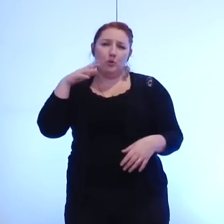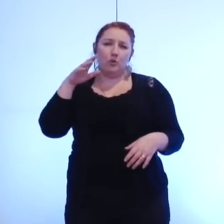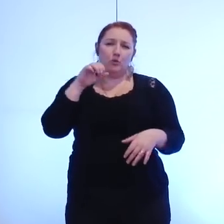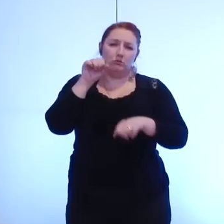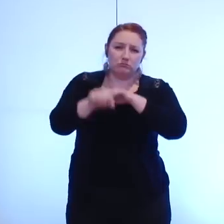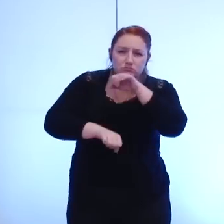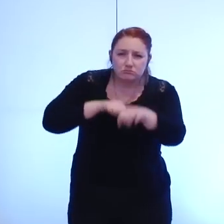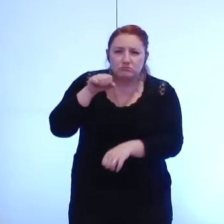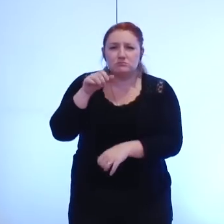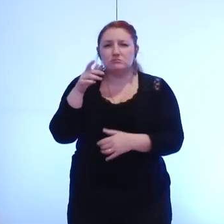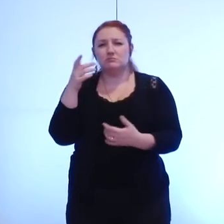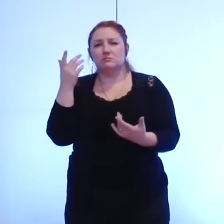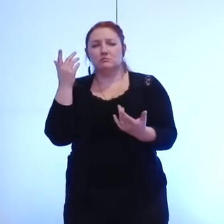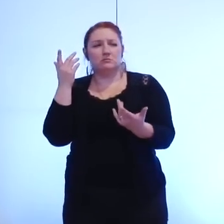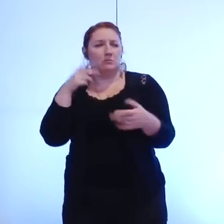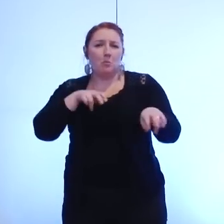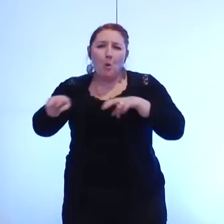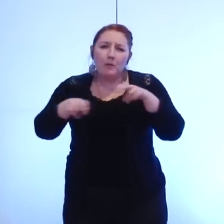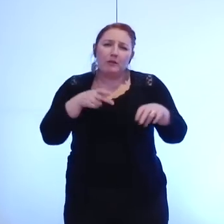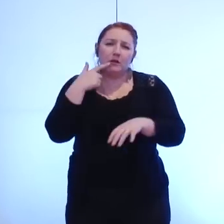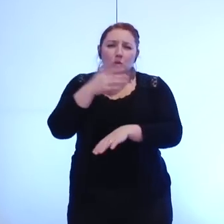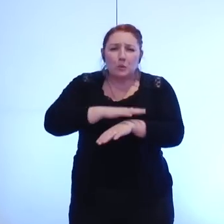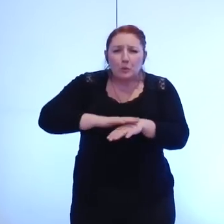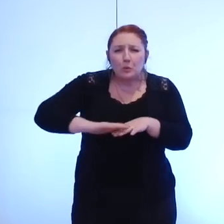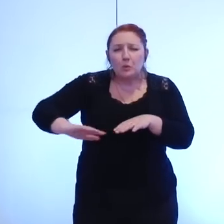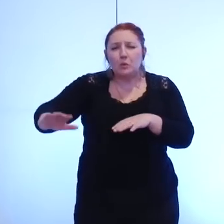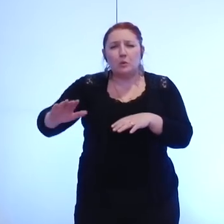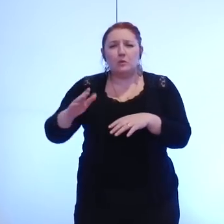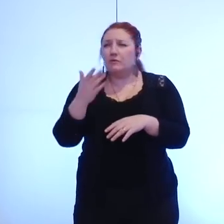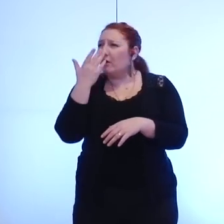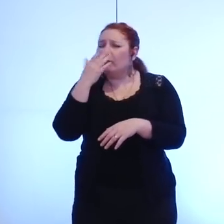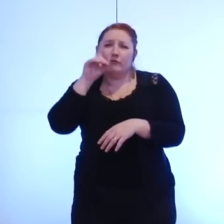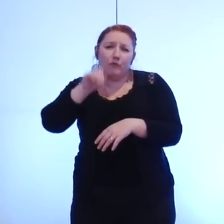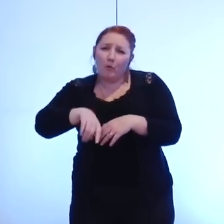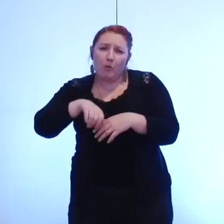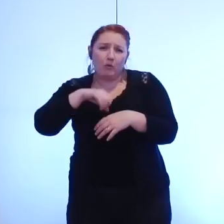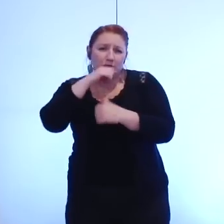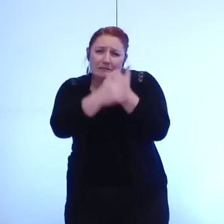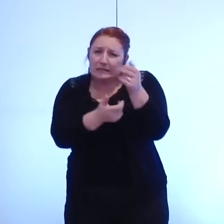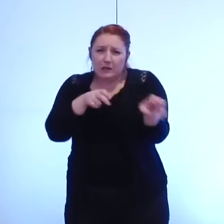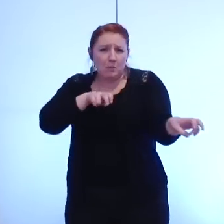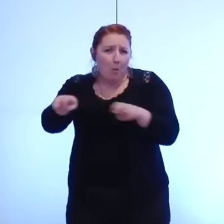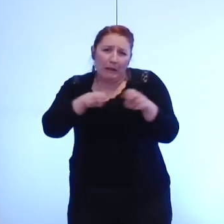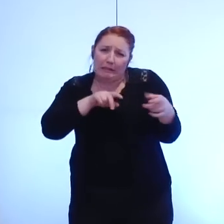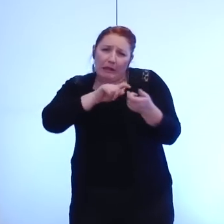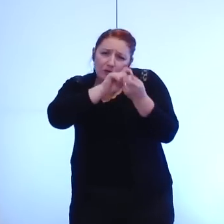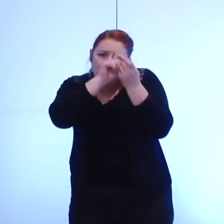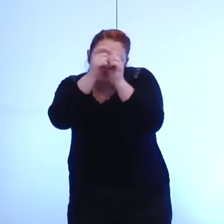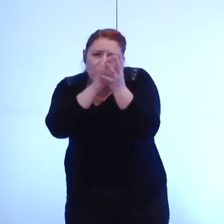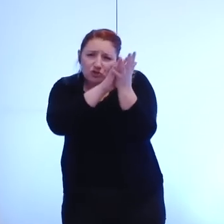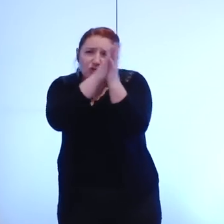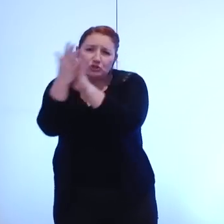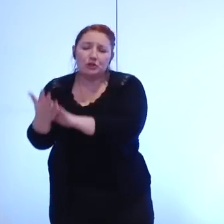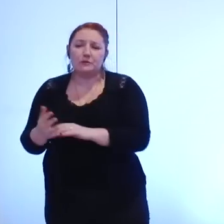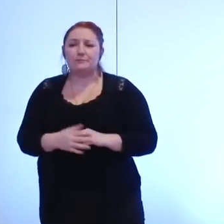vélo et toute autre mobilité c'est là aussi et ça doit être structurant